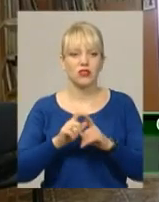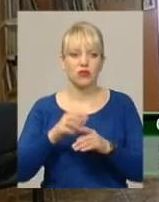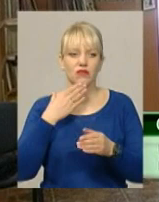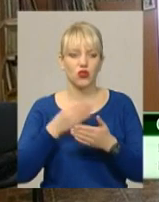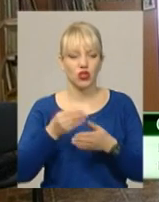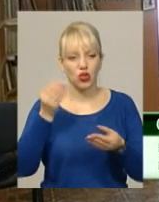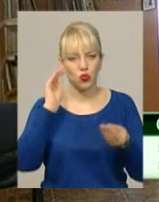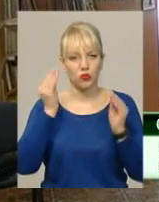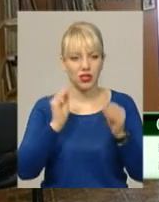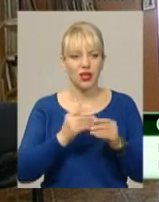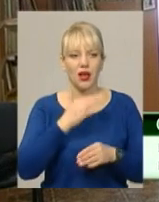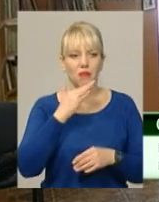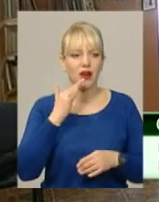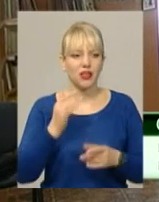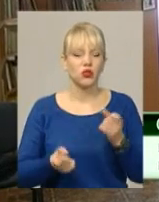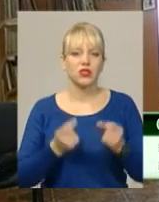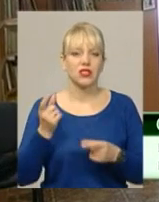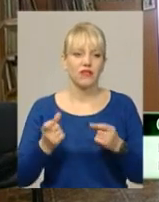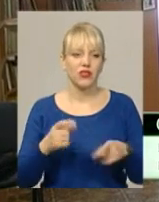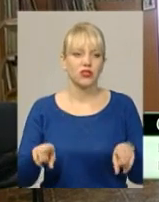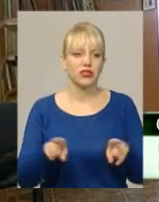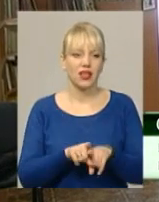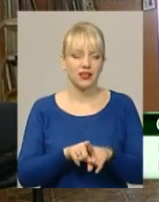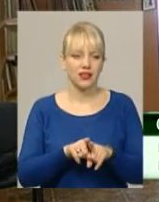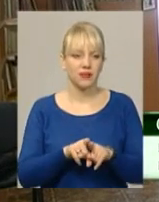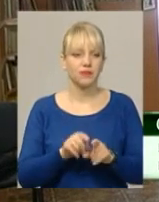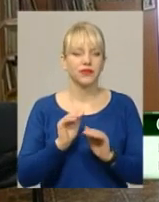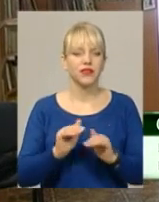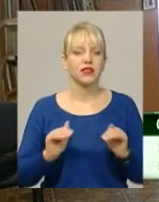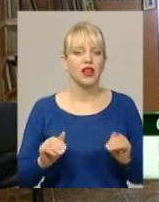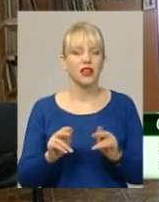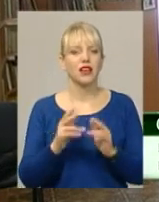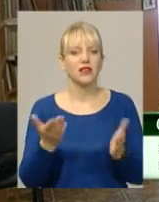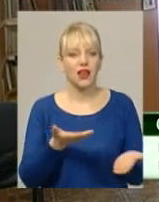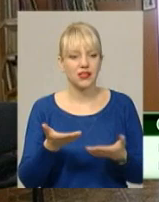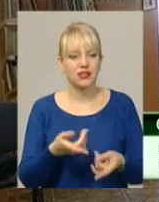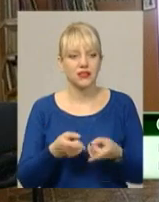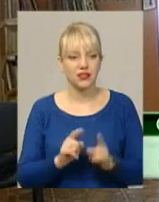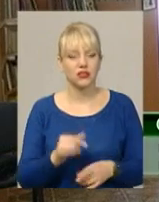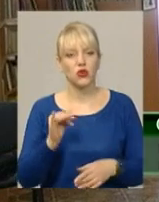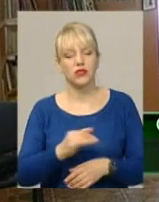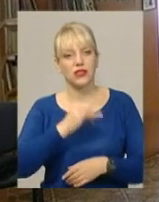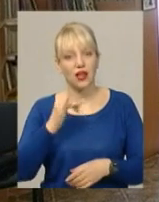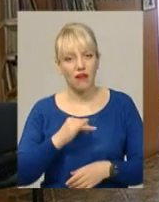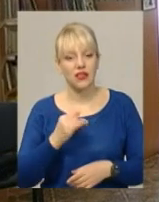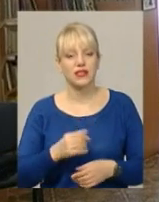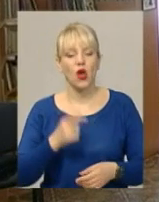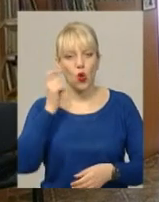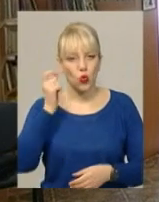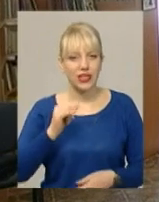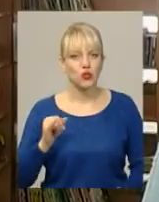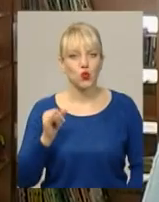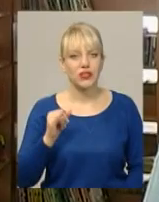з'явилося таких дітей, які дійсно цікавляться українською